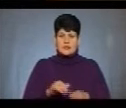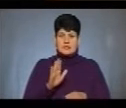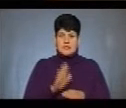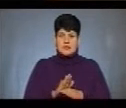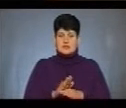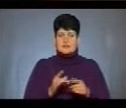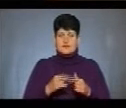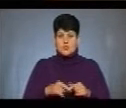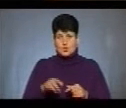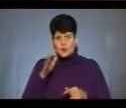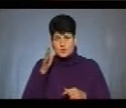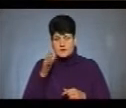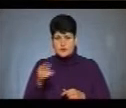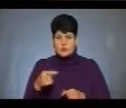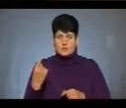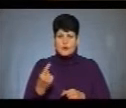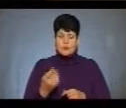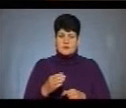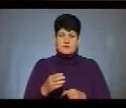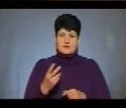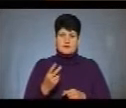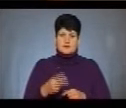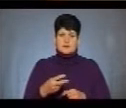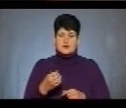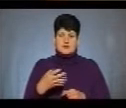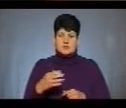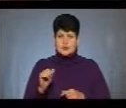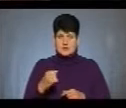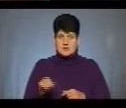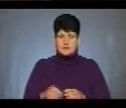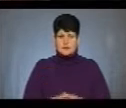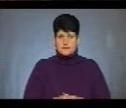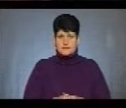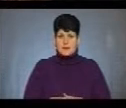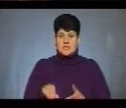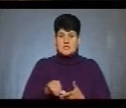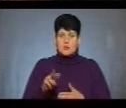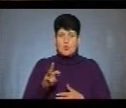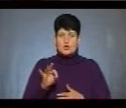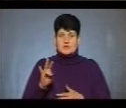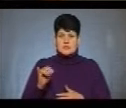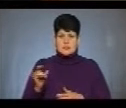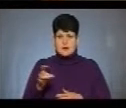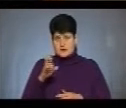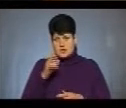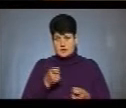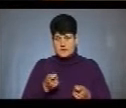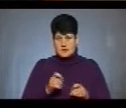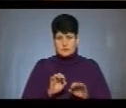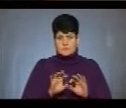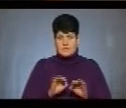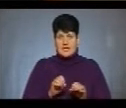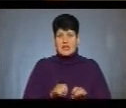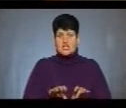спорту Монастерської адміністрації 3-го власи 10 серпня 2019 року, номер 106 ОД. Представники Монастерської райдержадміністрації коментувати